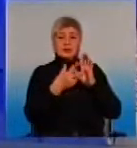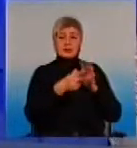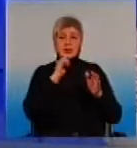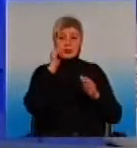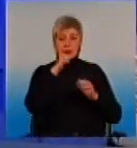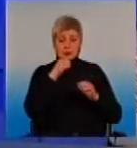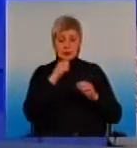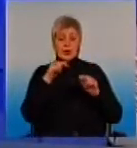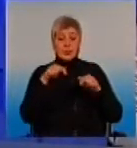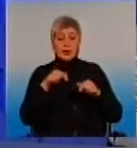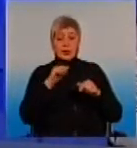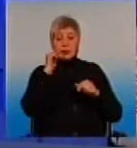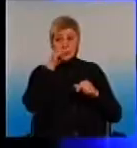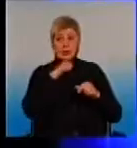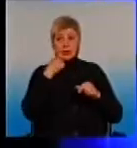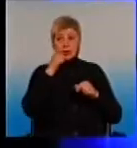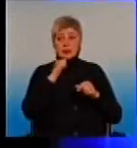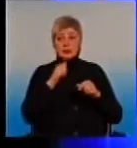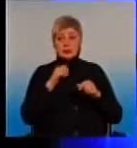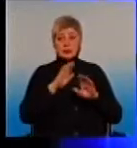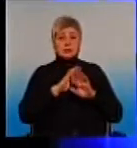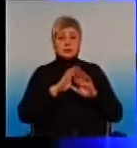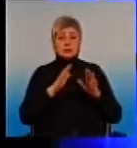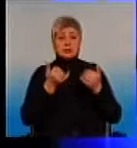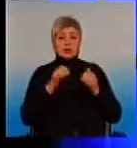В 2018 году. Но это опять-таки не сегодня.